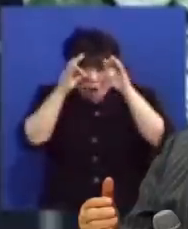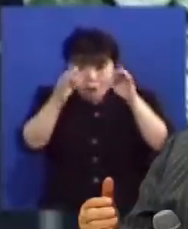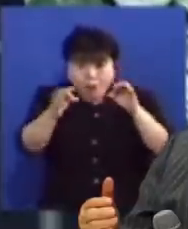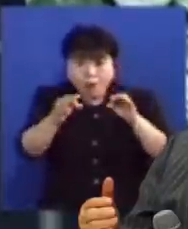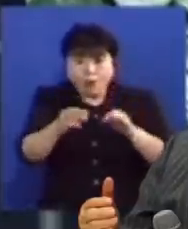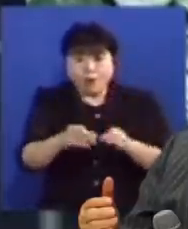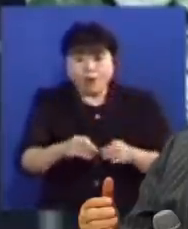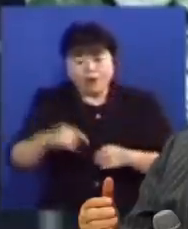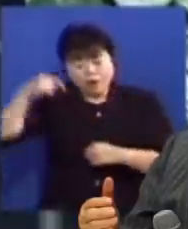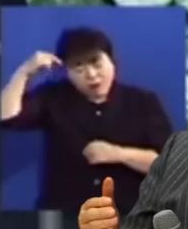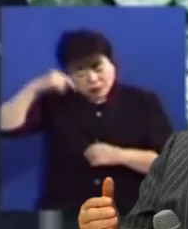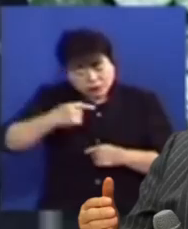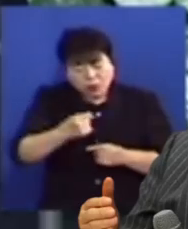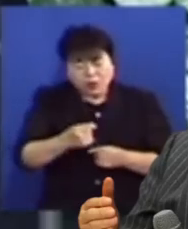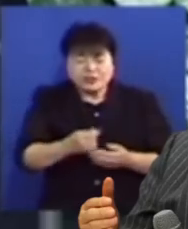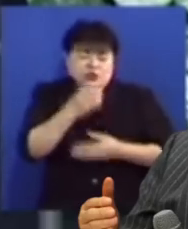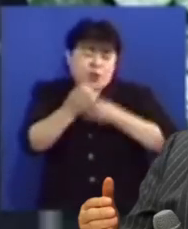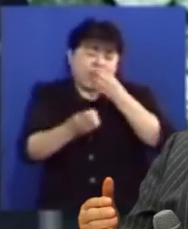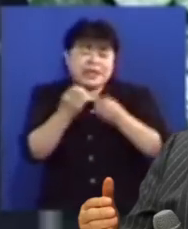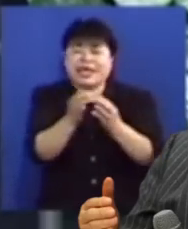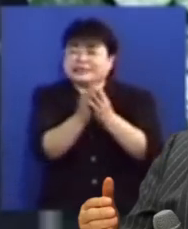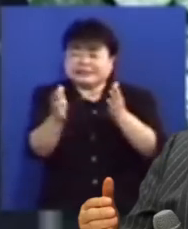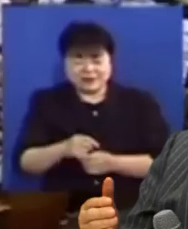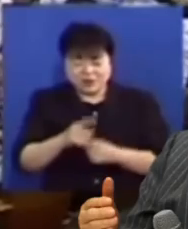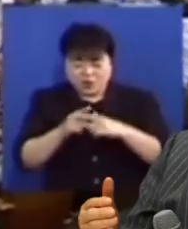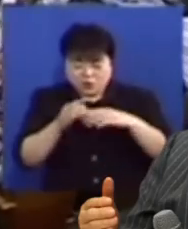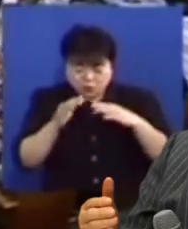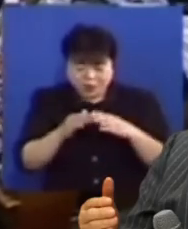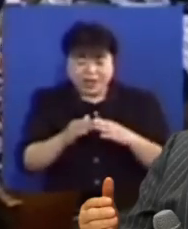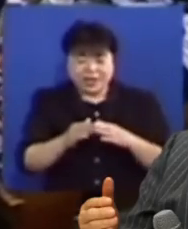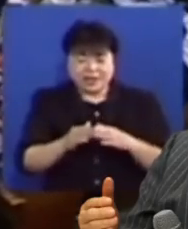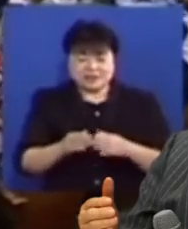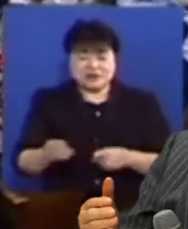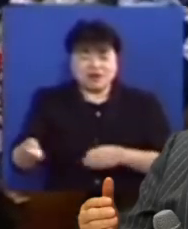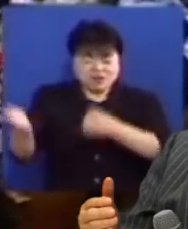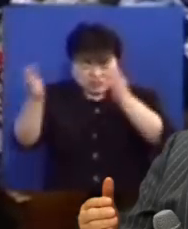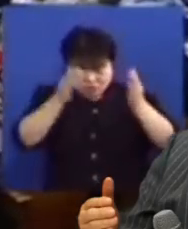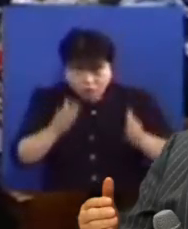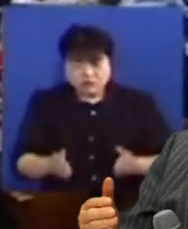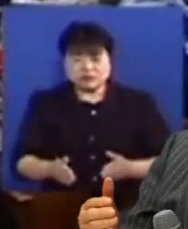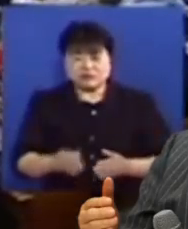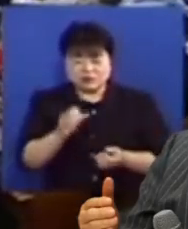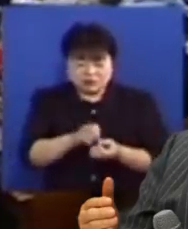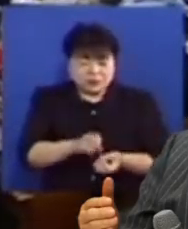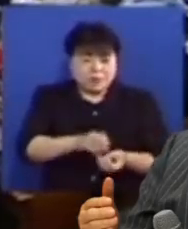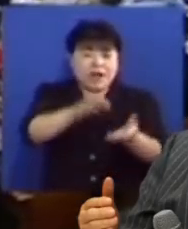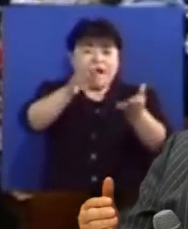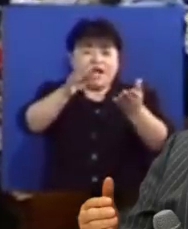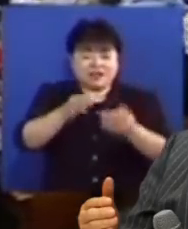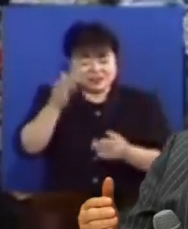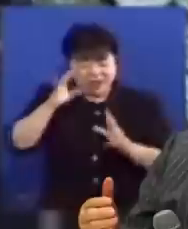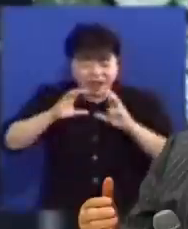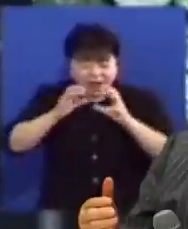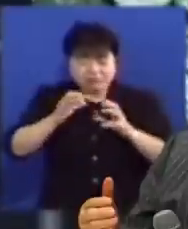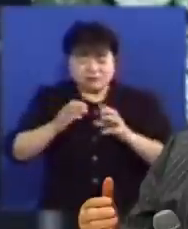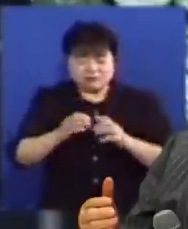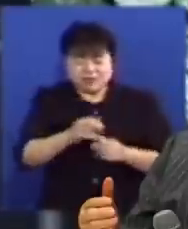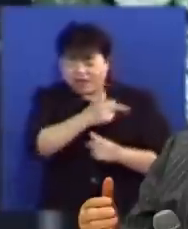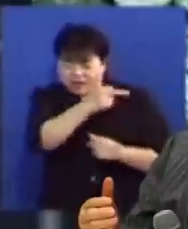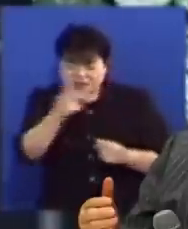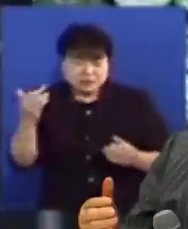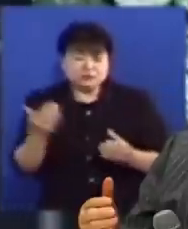자국하고 회개하기 시작했습니다 이 부흥운동이 온 전국으로 퍼져나와서 우리 한국의 큰